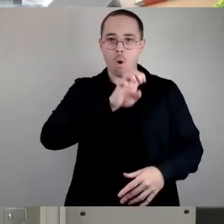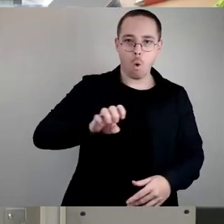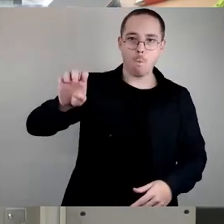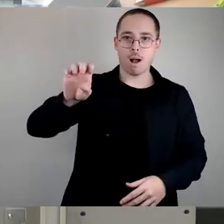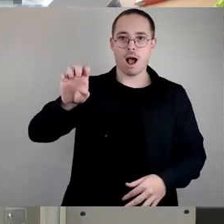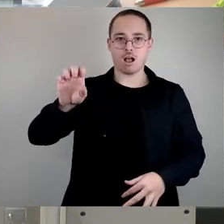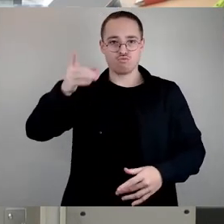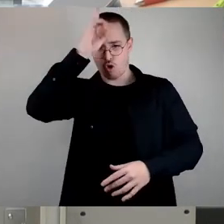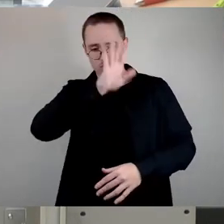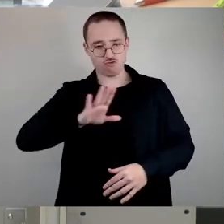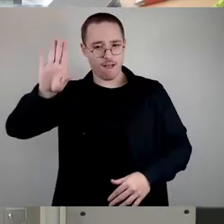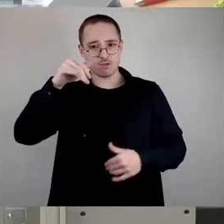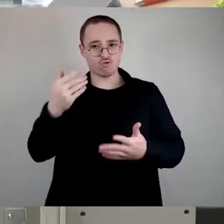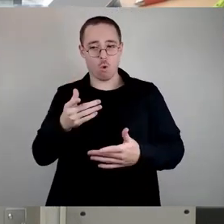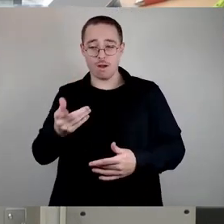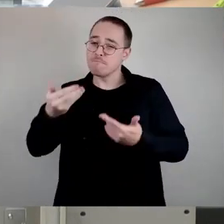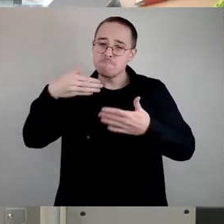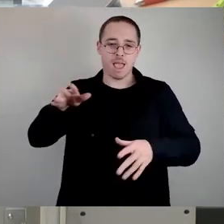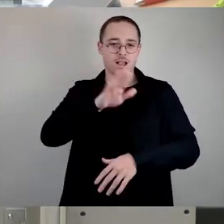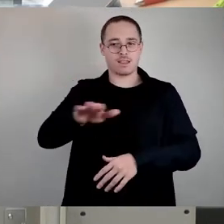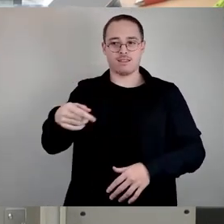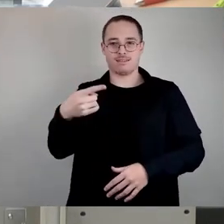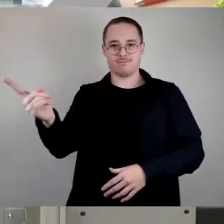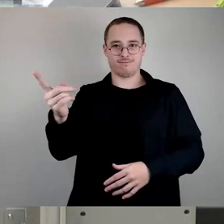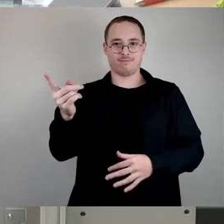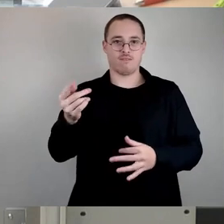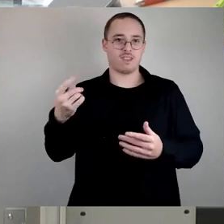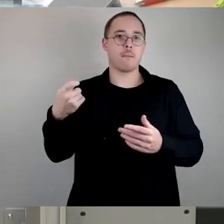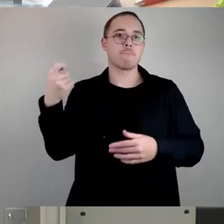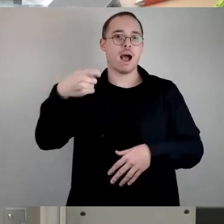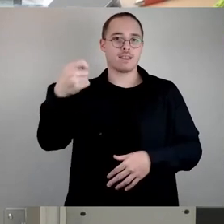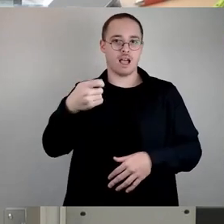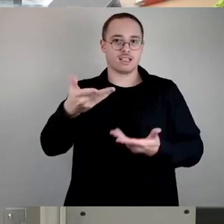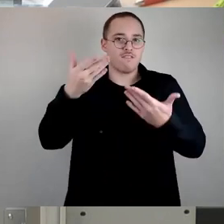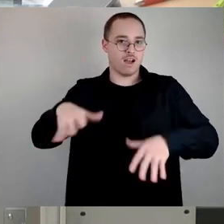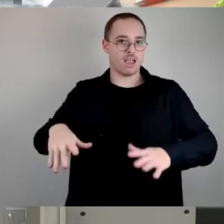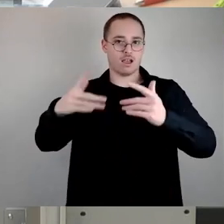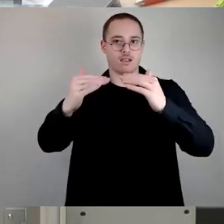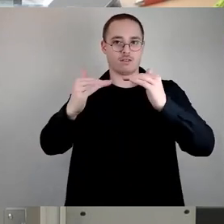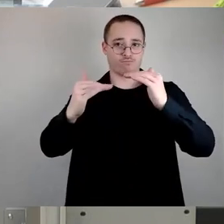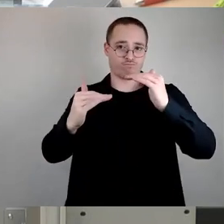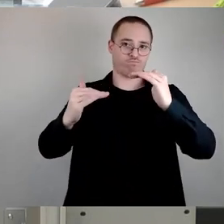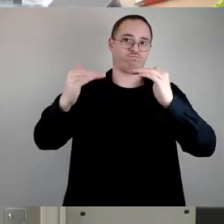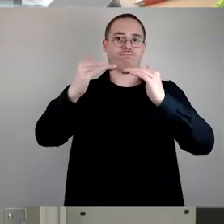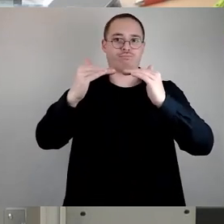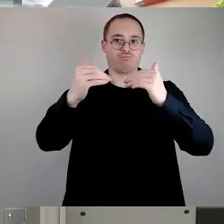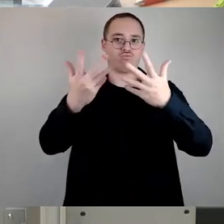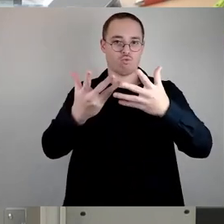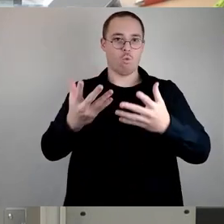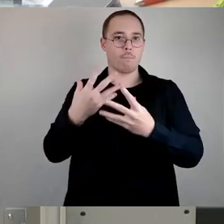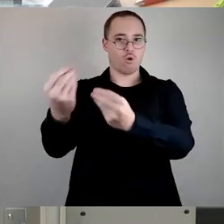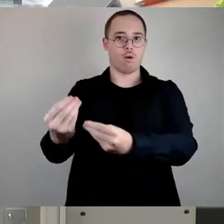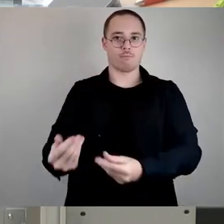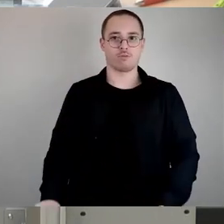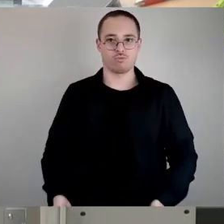Beitragsfreiheit fallen. Das heißt, die Stadt muss sowieso mehr zuschießen und den Haushaltsplan umändern. Und demzufolge muss man